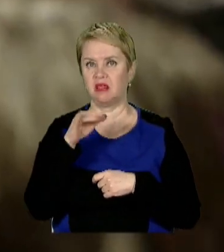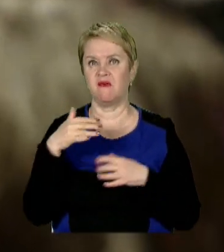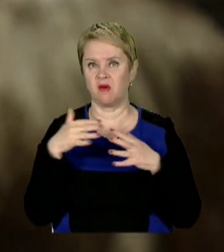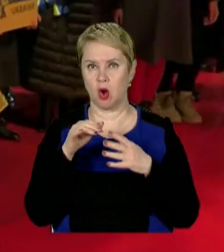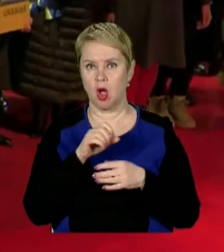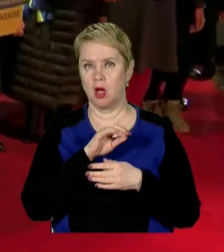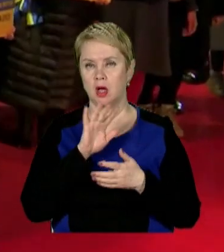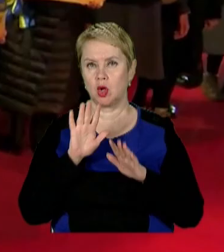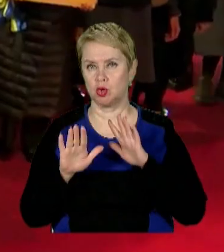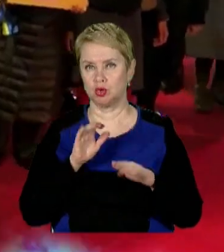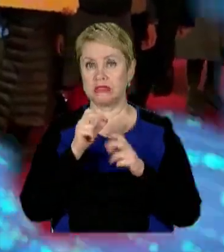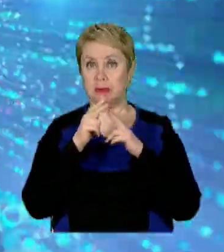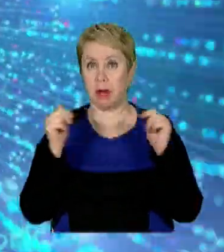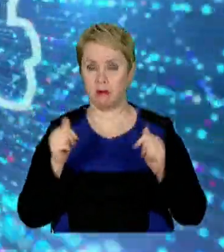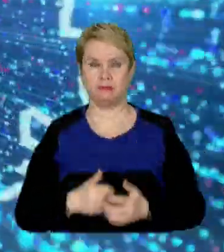Режисер стрічки з Дніпра.